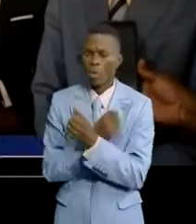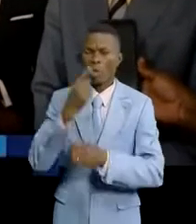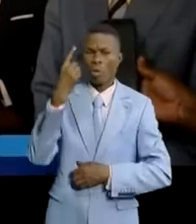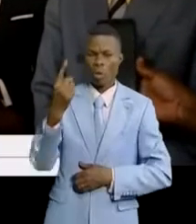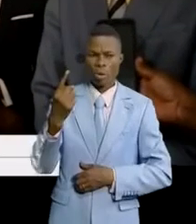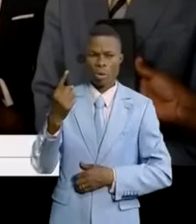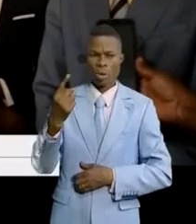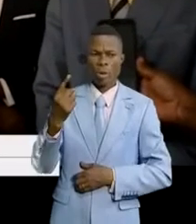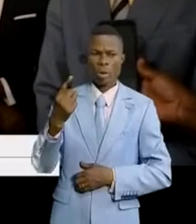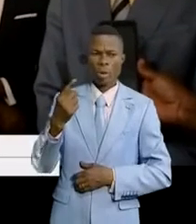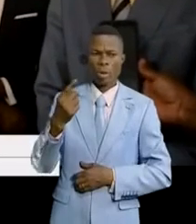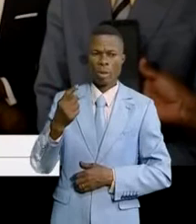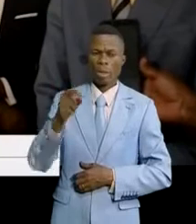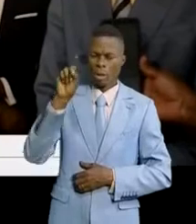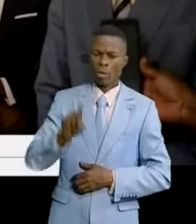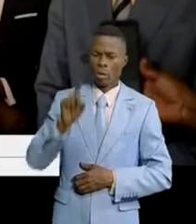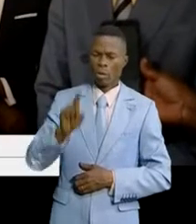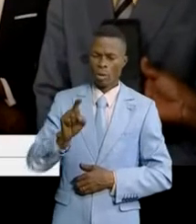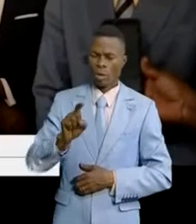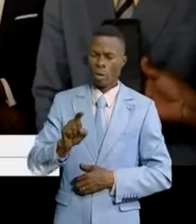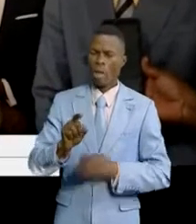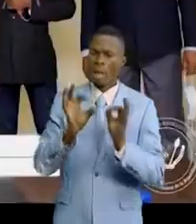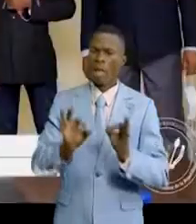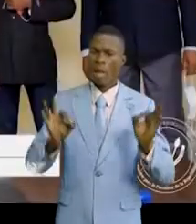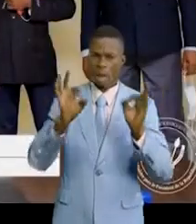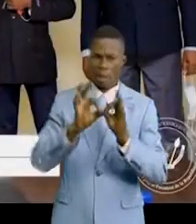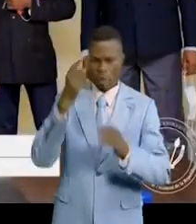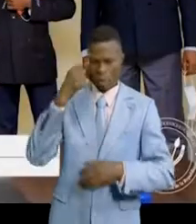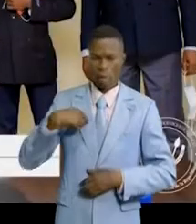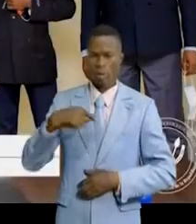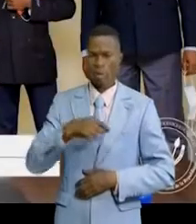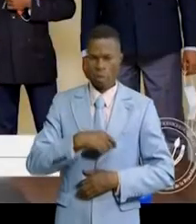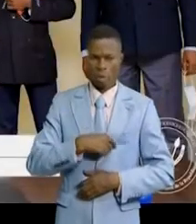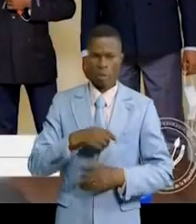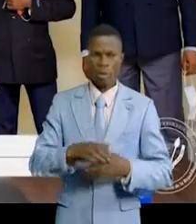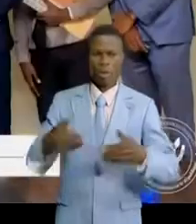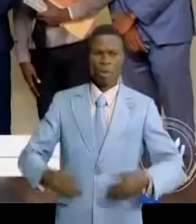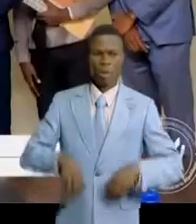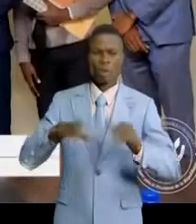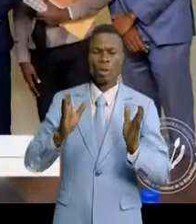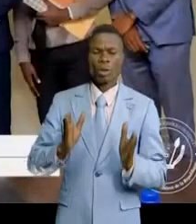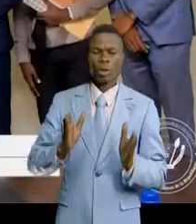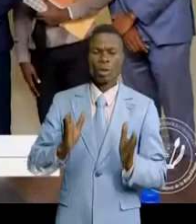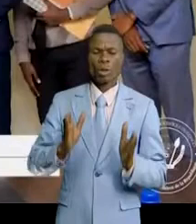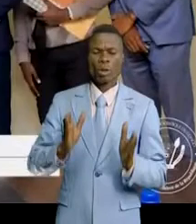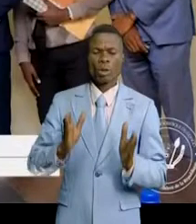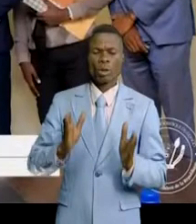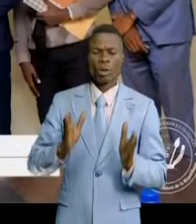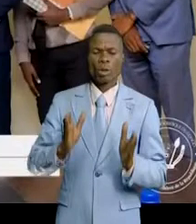qu'ils se sentent également appartenir au Grand Congo. Il revient à la jeunesse congolaise de donner des réponses appropriées